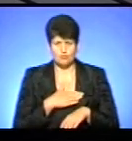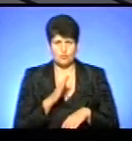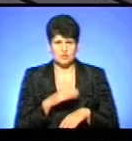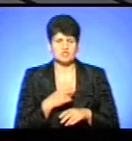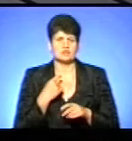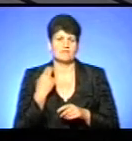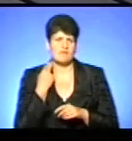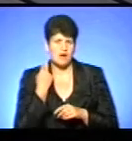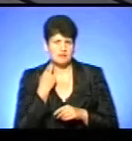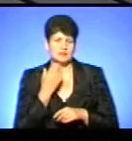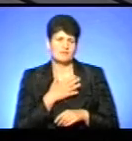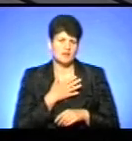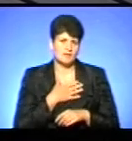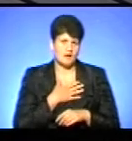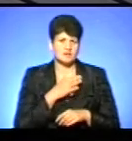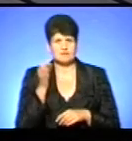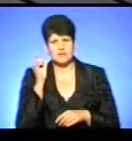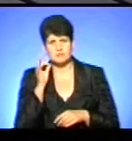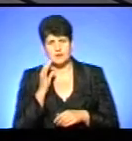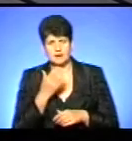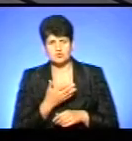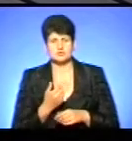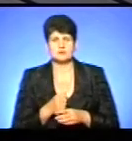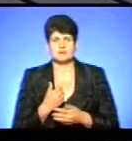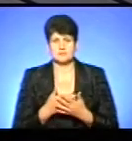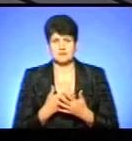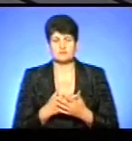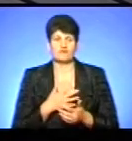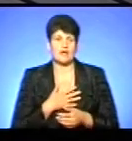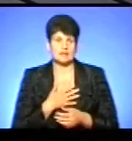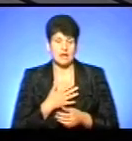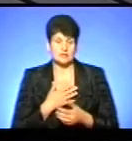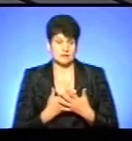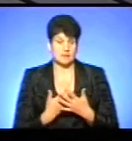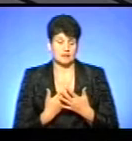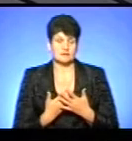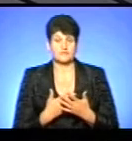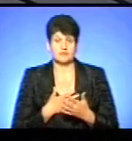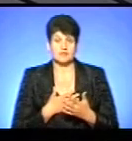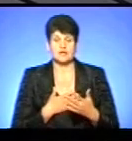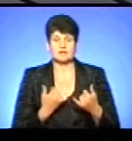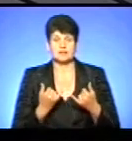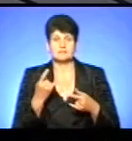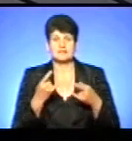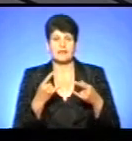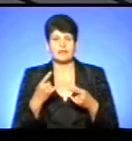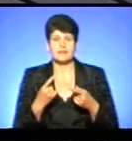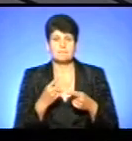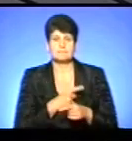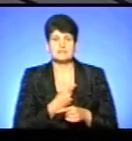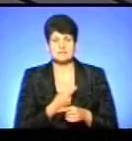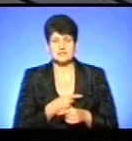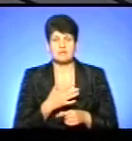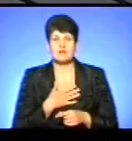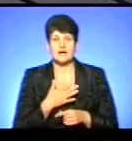Англії, і в Німеччині, в Канаді. Тобто, наприклад, в Канаді сьогодні ми запроваджуємо телемедицину. В